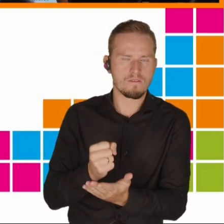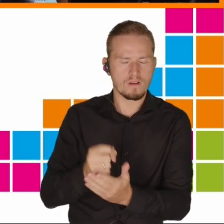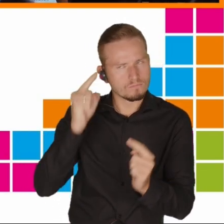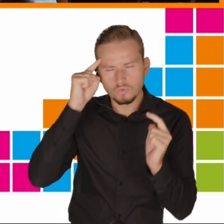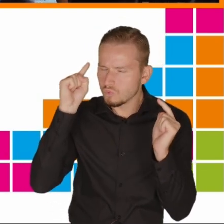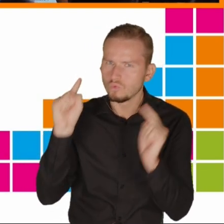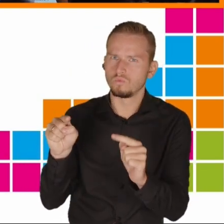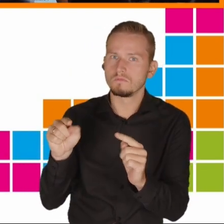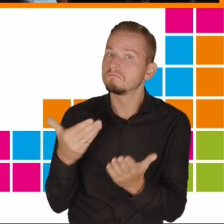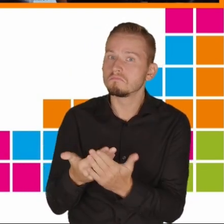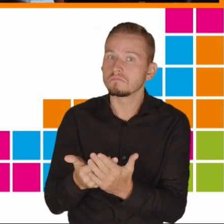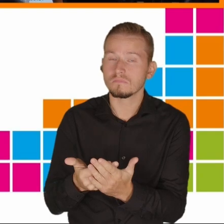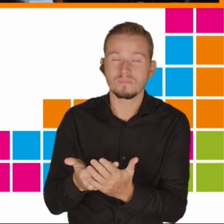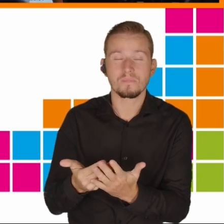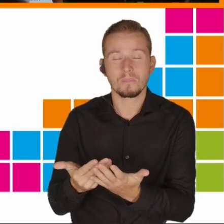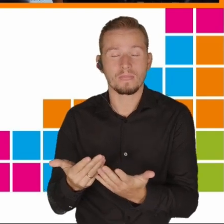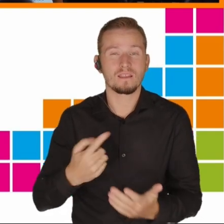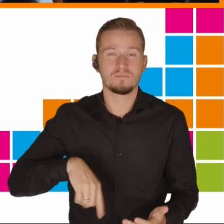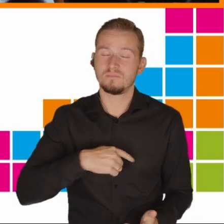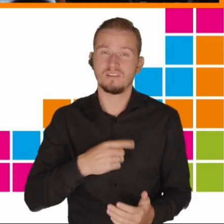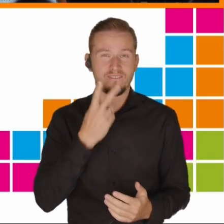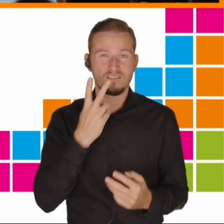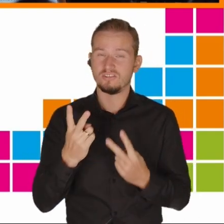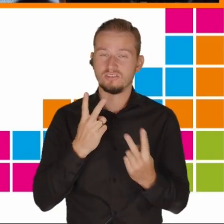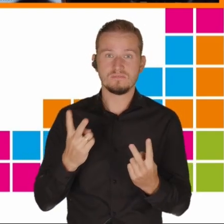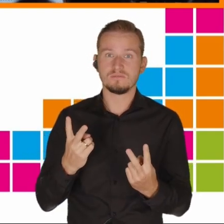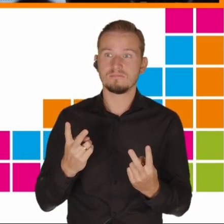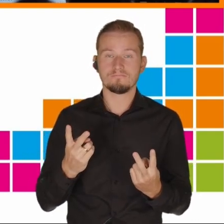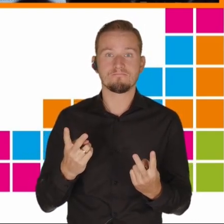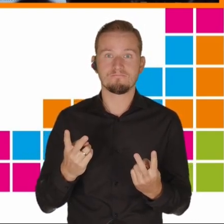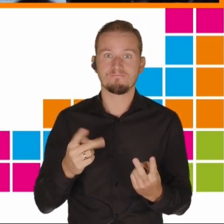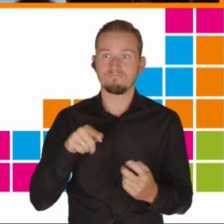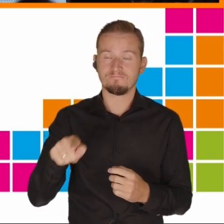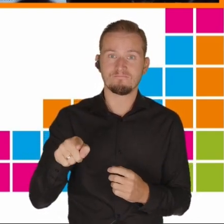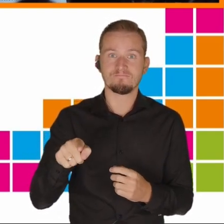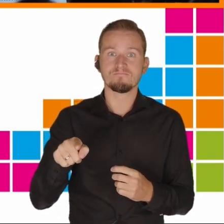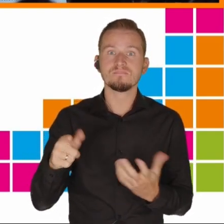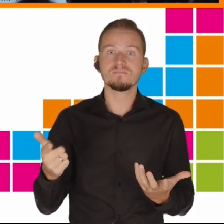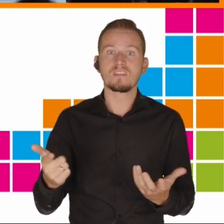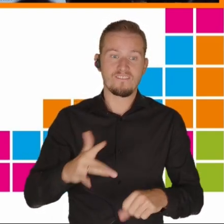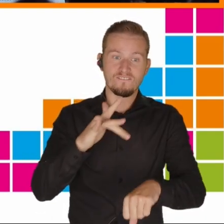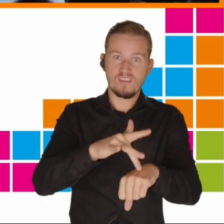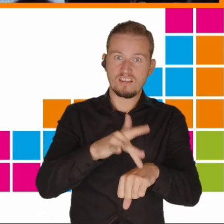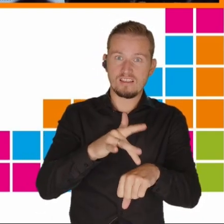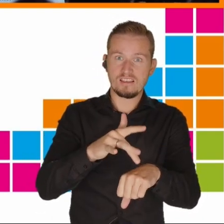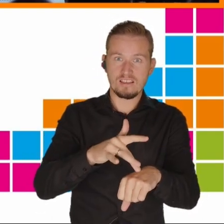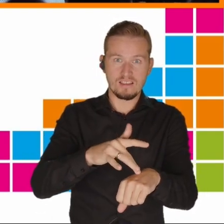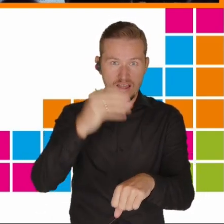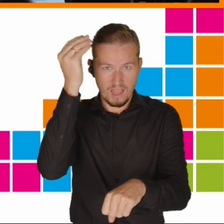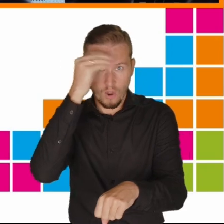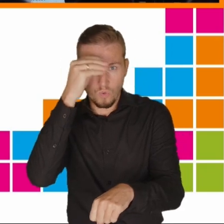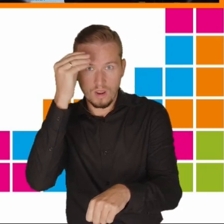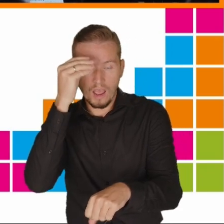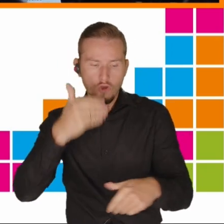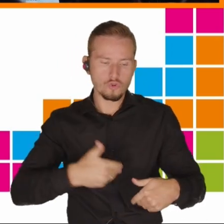Ponieważ zdajemy sobie sprawę, że istnieje silny związek między problemami ze zdrowiem psychicznym a słabami wynikami w nauce. A więc